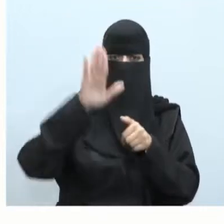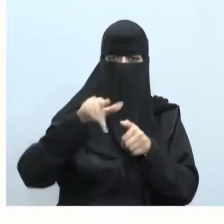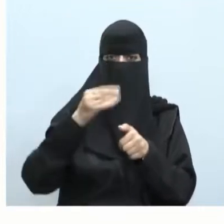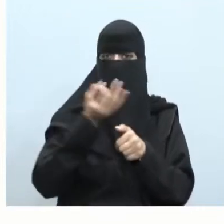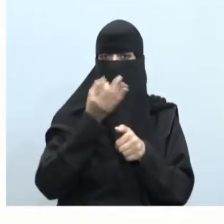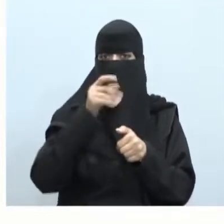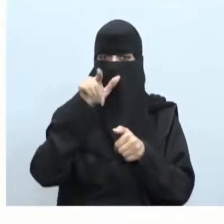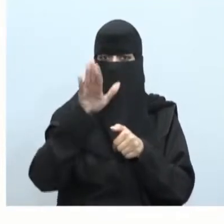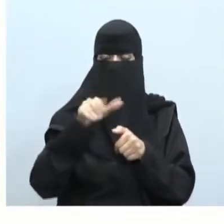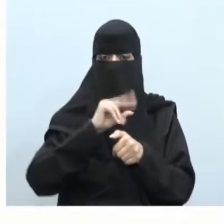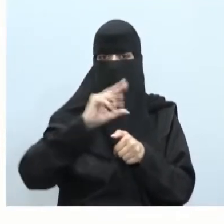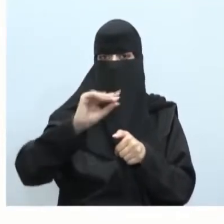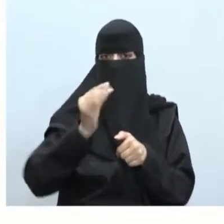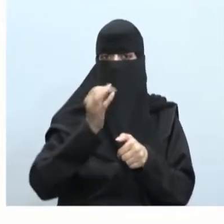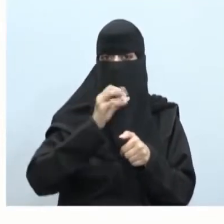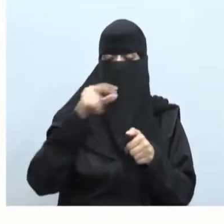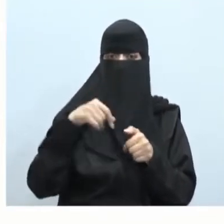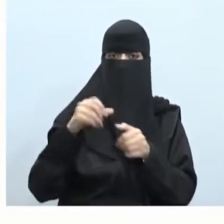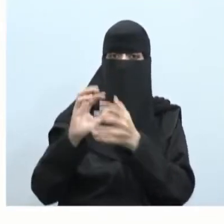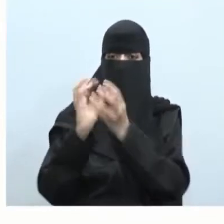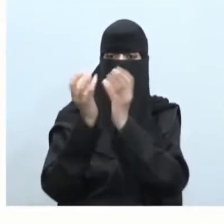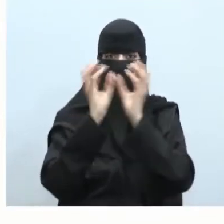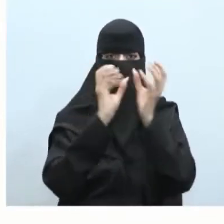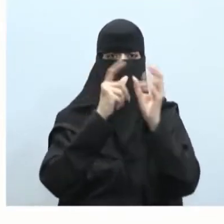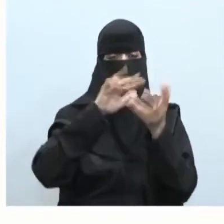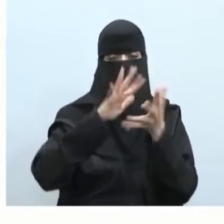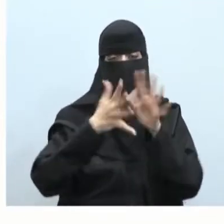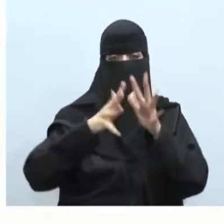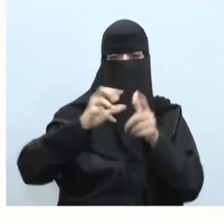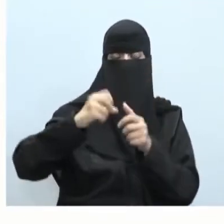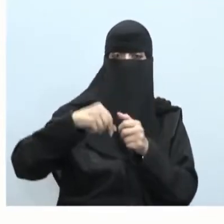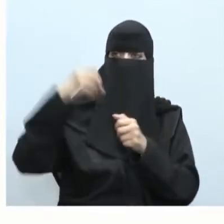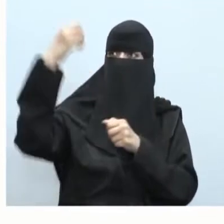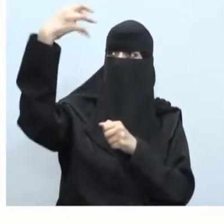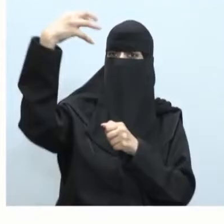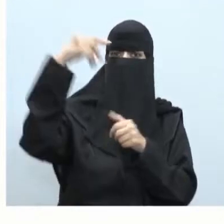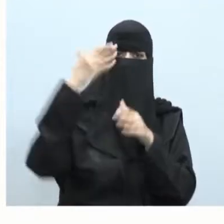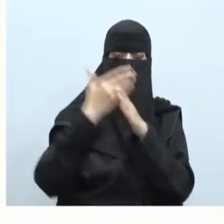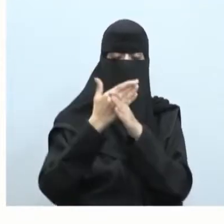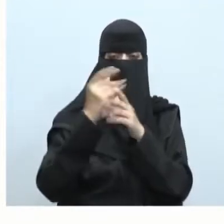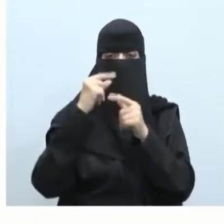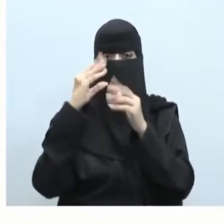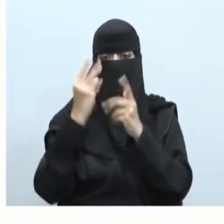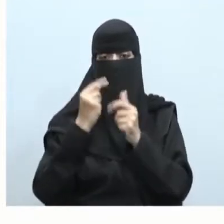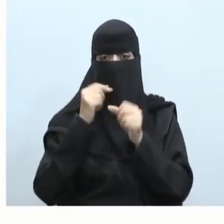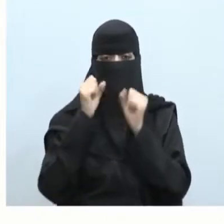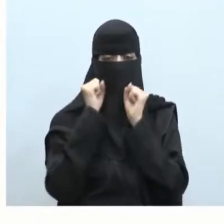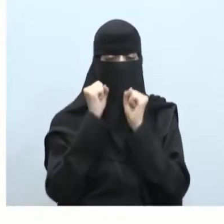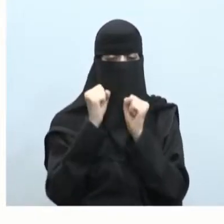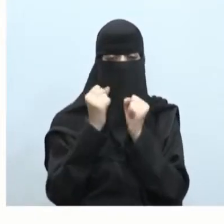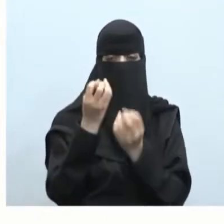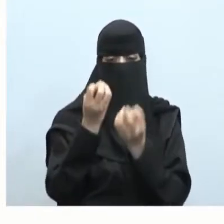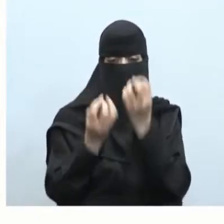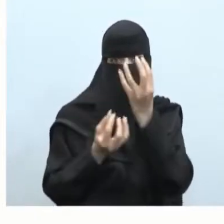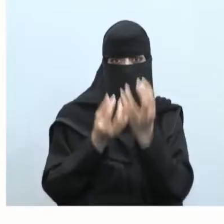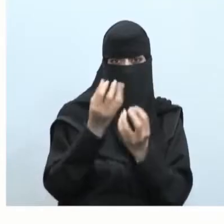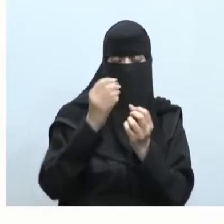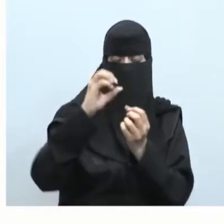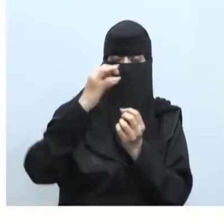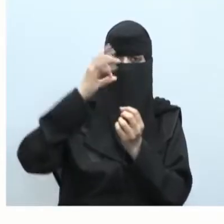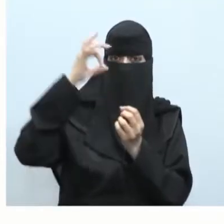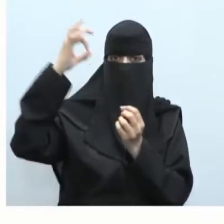كما ذكرت لكم أجرام شبه نجمية لأنها تبلغ قوة احتراقها ولا